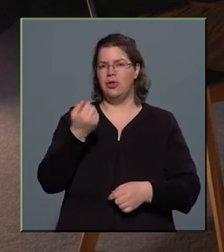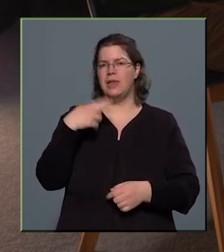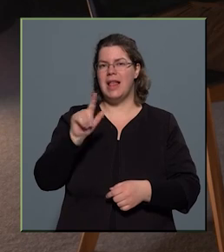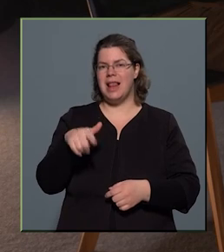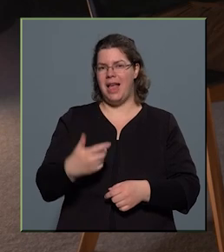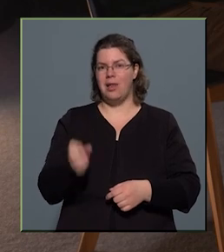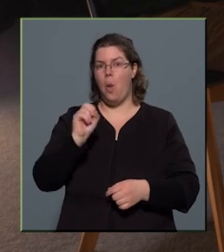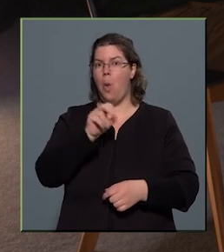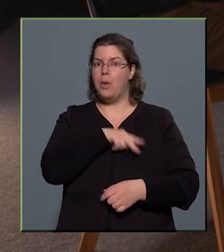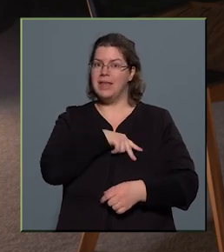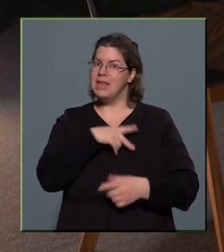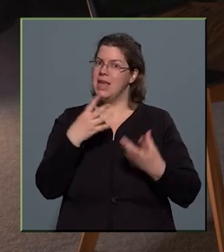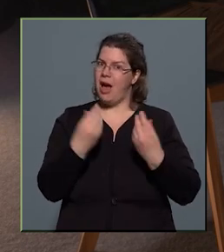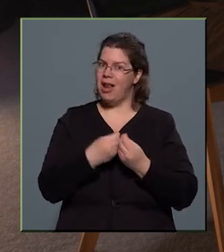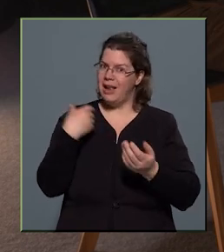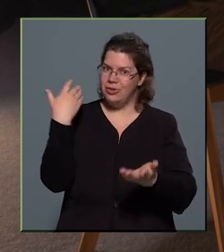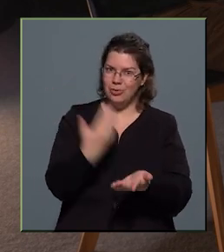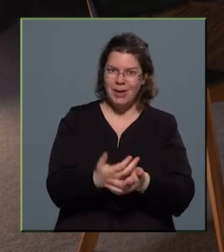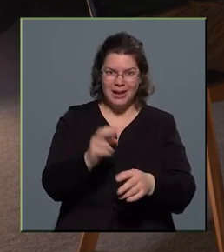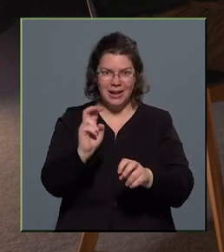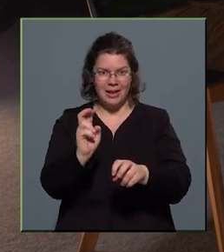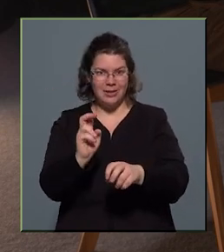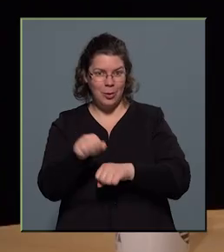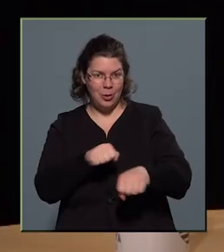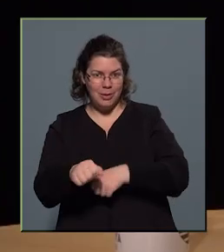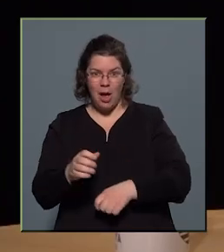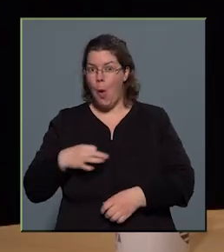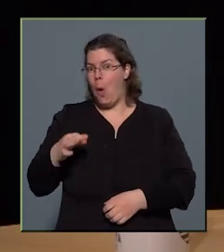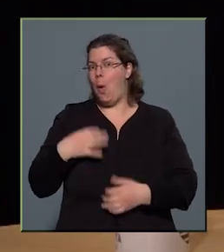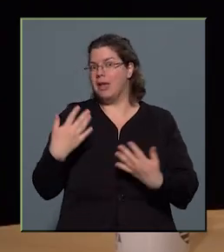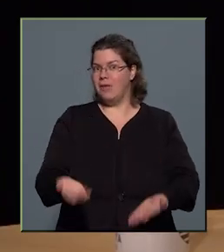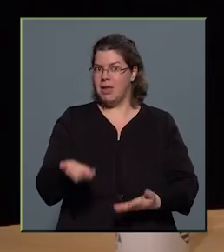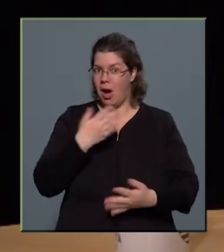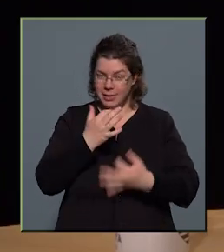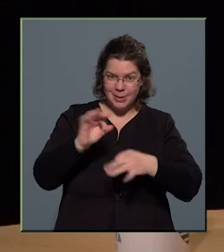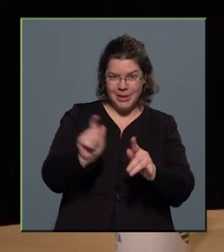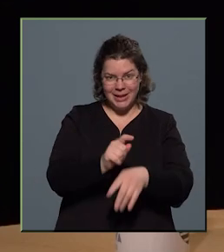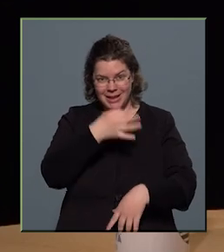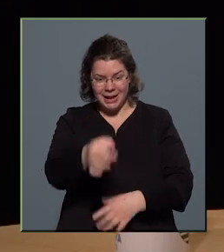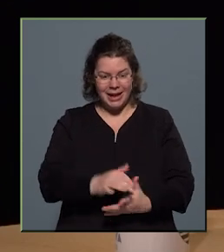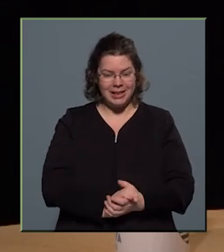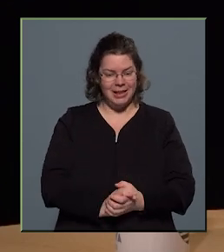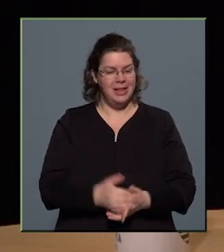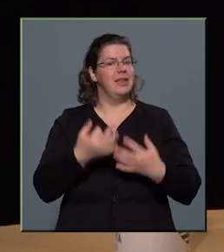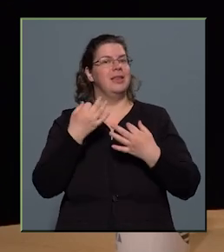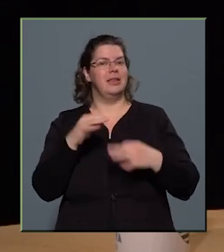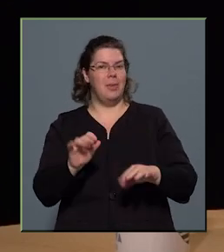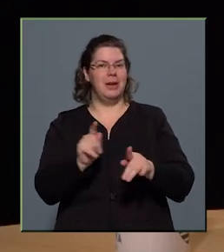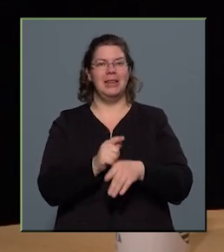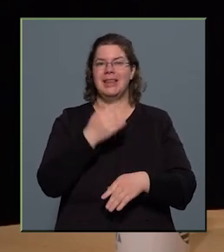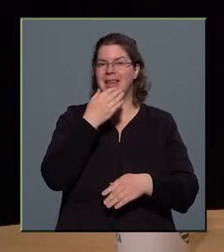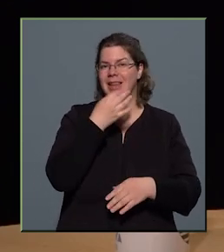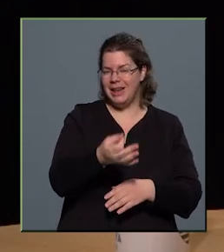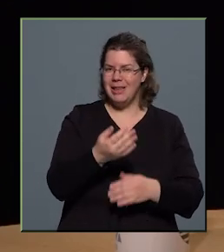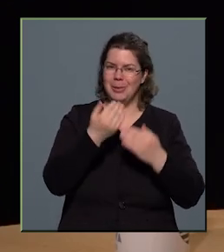önkormányzat. Hogy vagy, hogyha szabad így kérdeznem, ilyen egyszerűen? Szabad így kérdezni, köszönöm